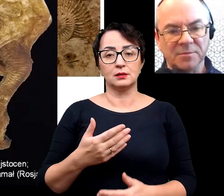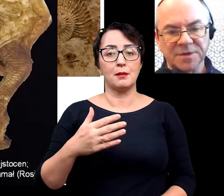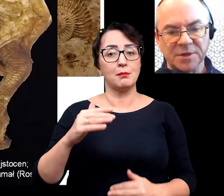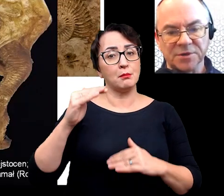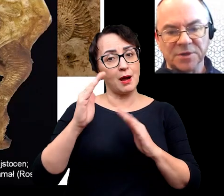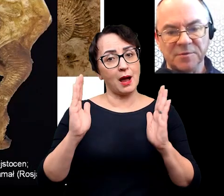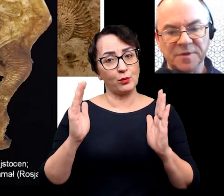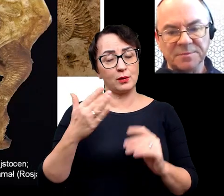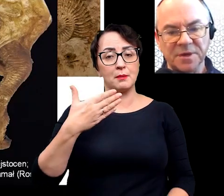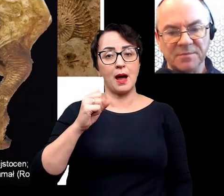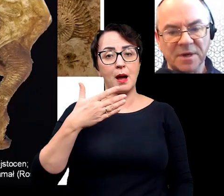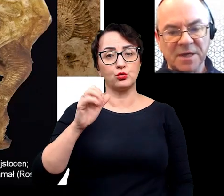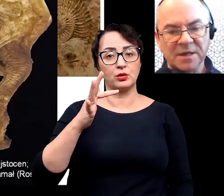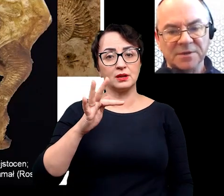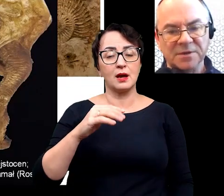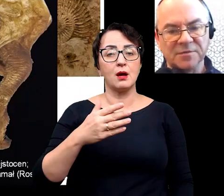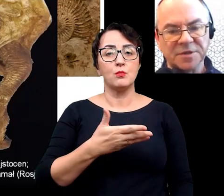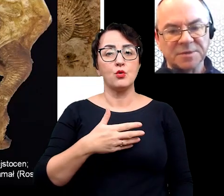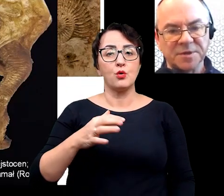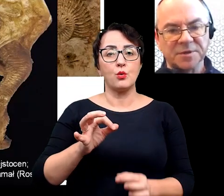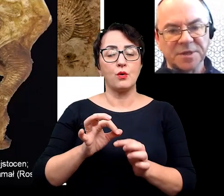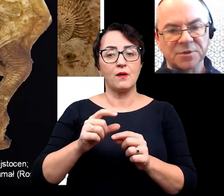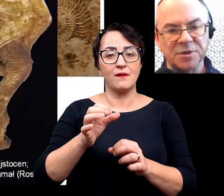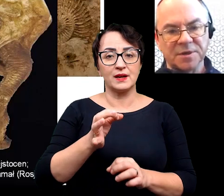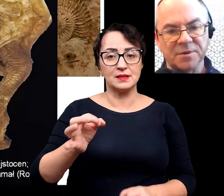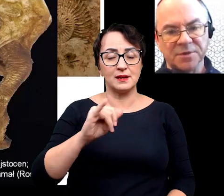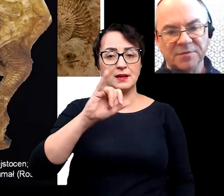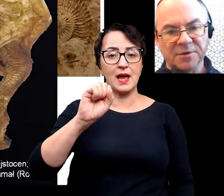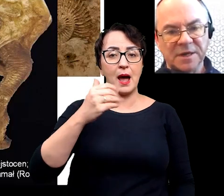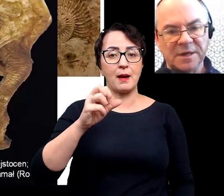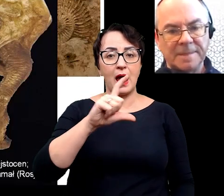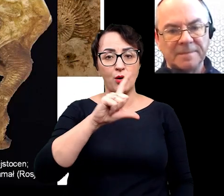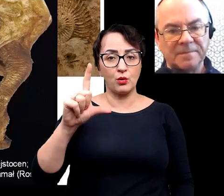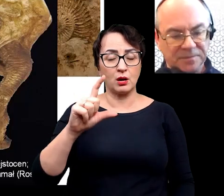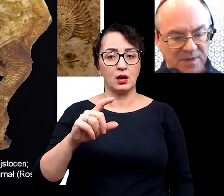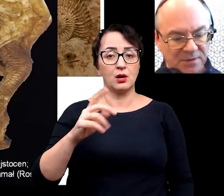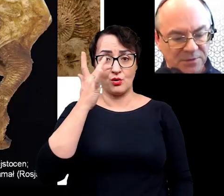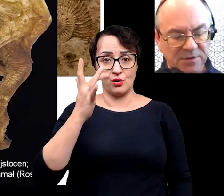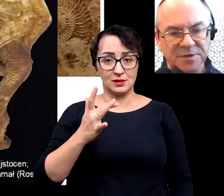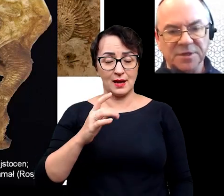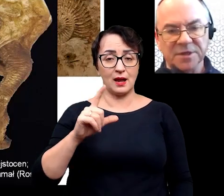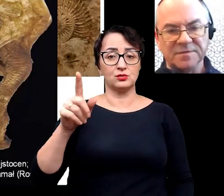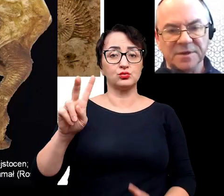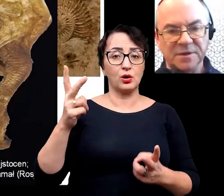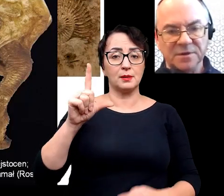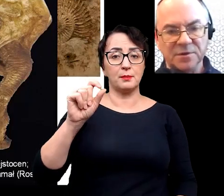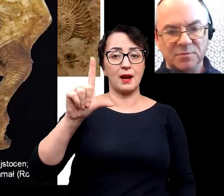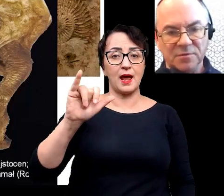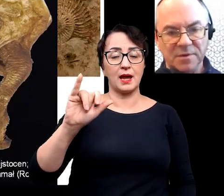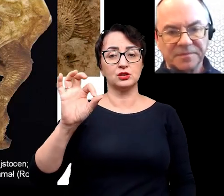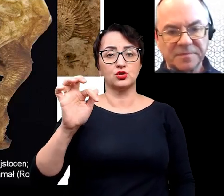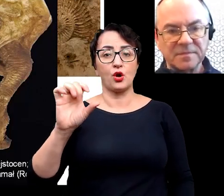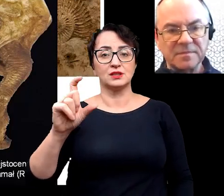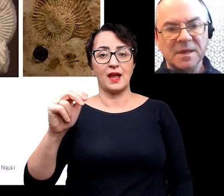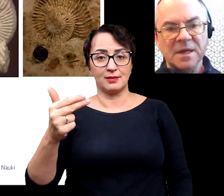mały mamut znaleziony na półwyspie jamał w Rosji z Plejstocenu, czyli całkiem niedawno, którego Rosjanie nazywali